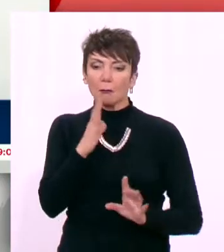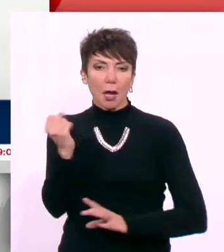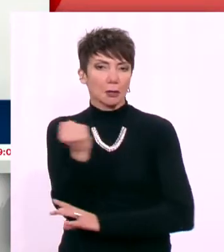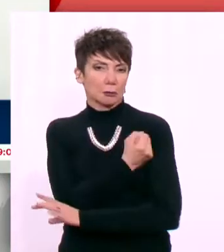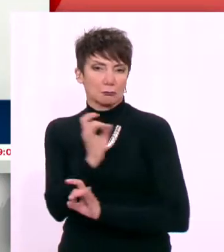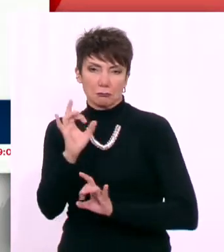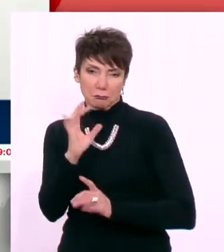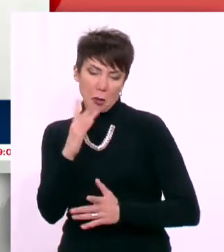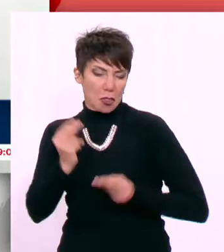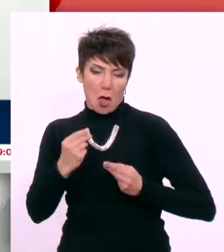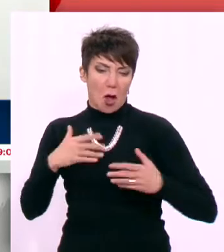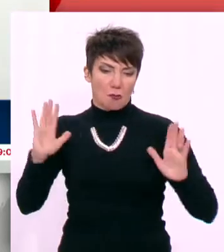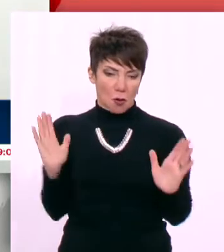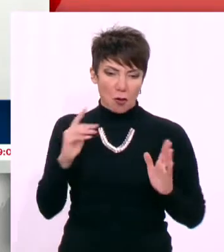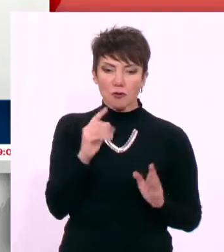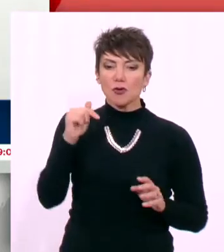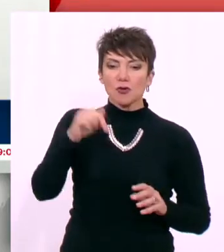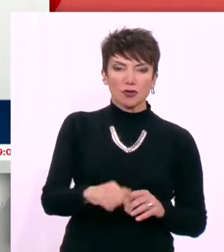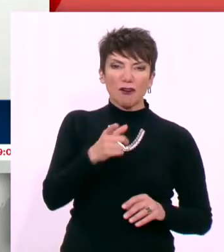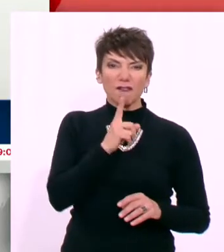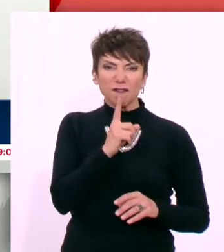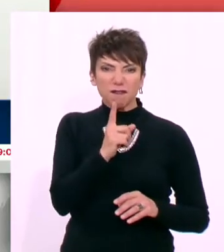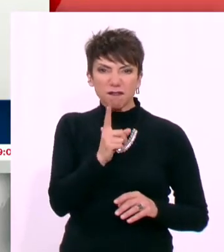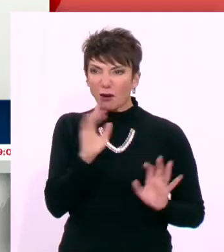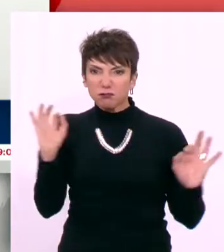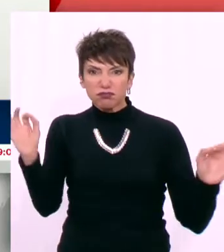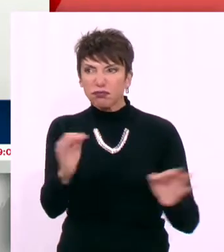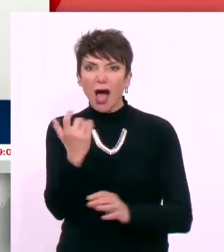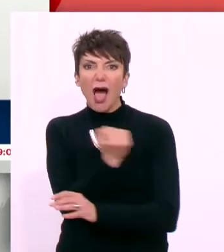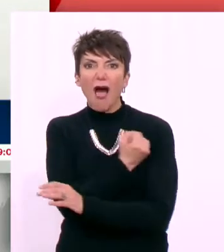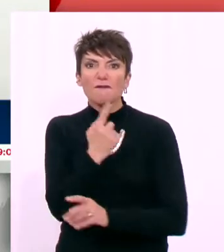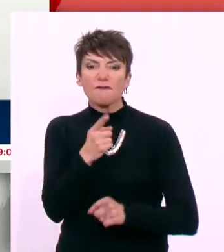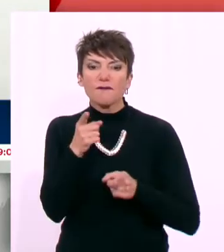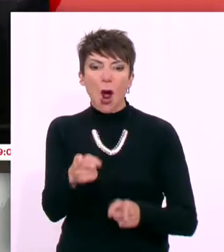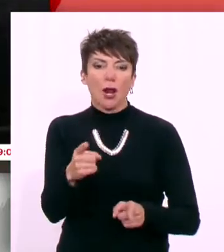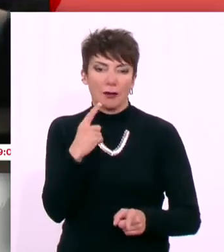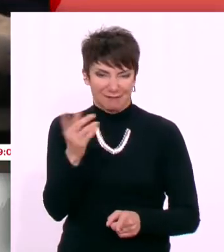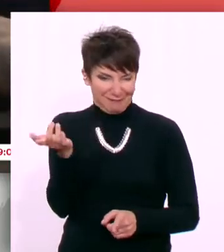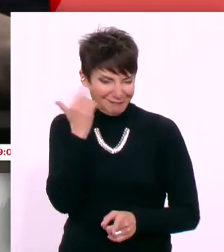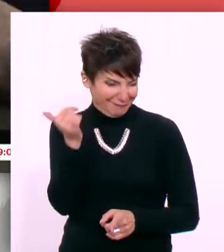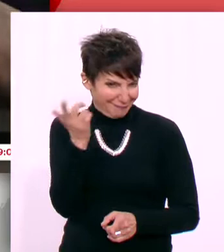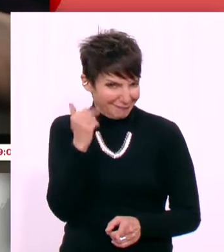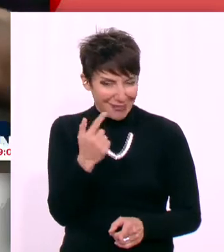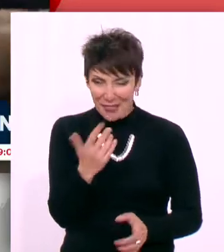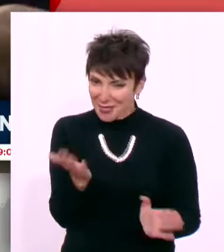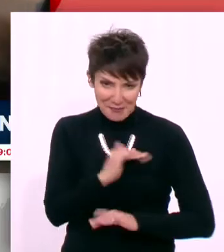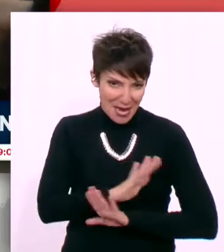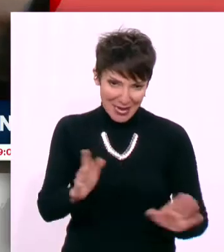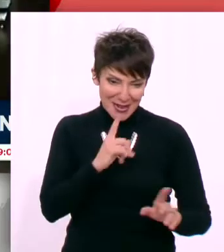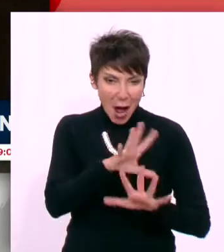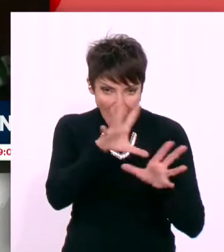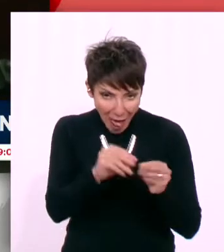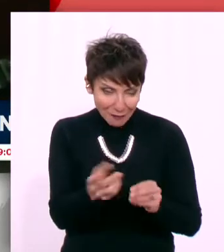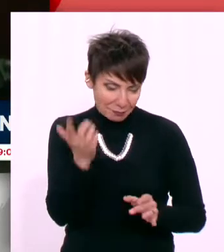εμβολιασμένο πληθυσμό. Και πρόκειται σε μεγάλο βαθμό για μια πανδημία εμβολιασμένων. Οι αστυνομικές αρχές συγκεντρώνουν